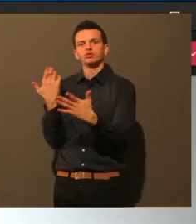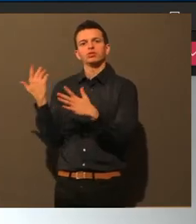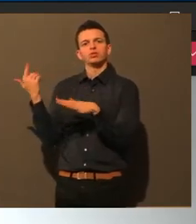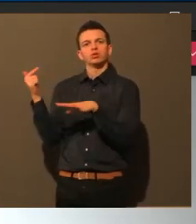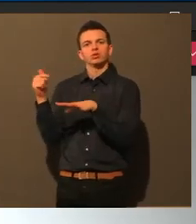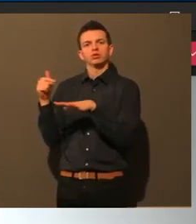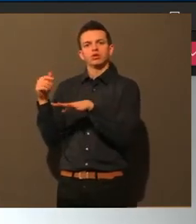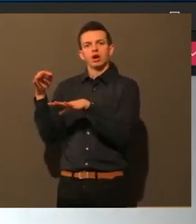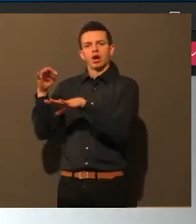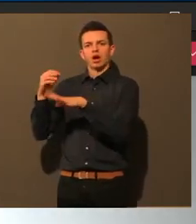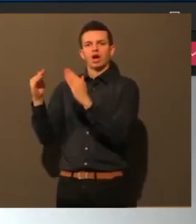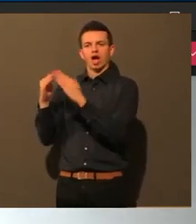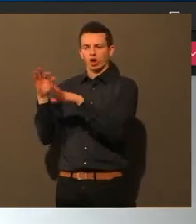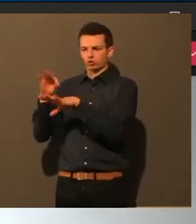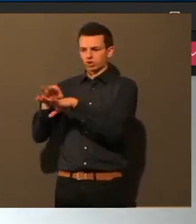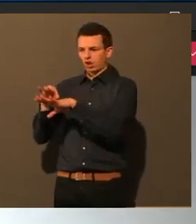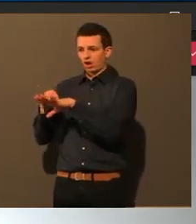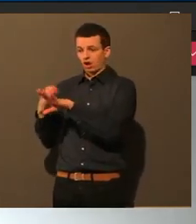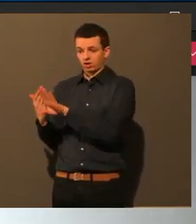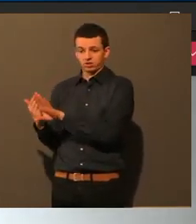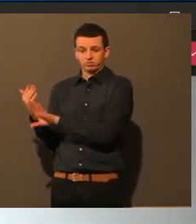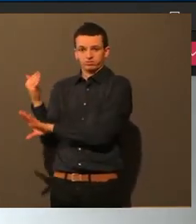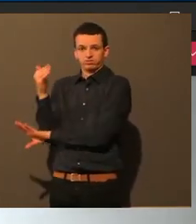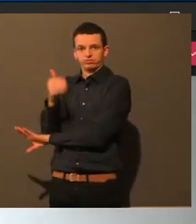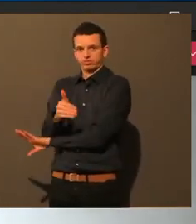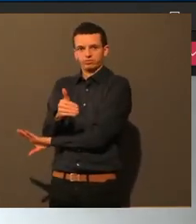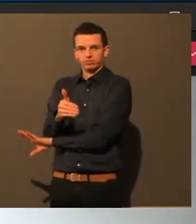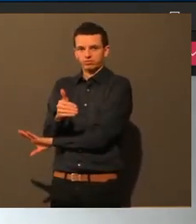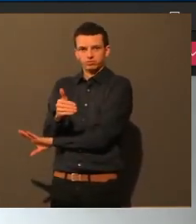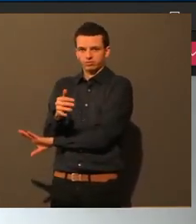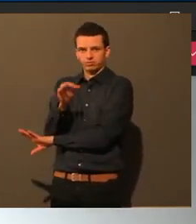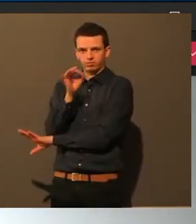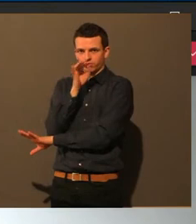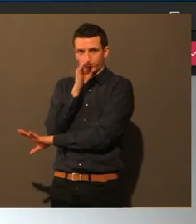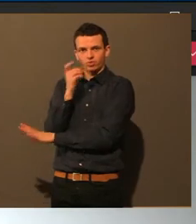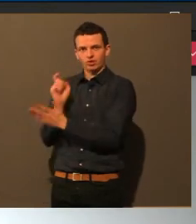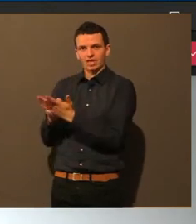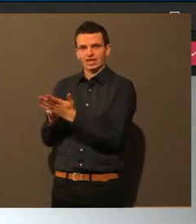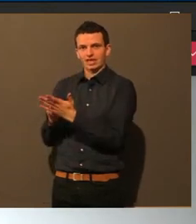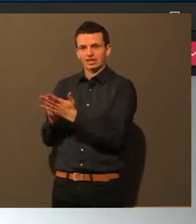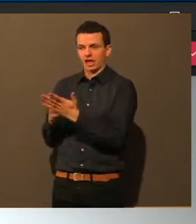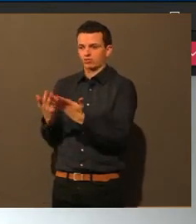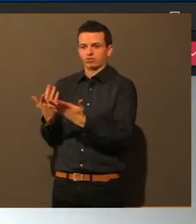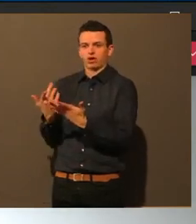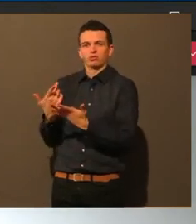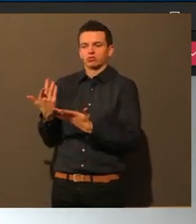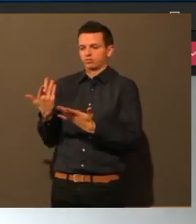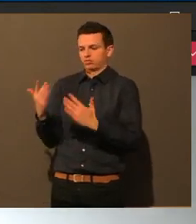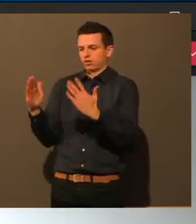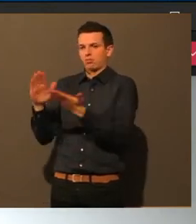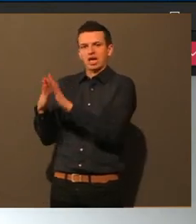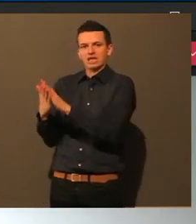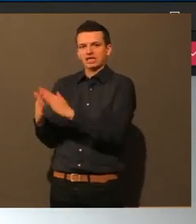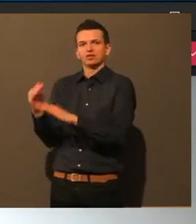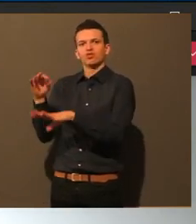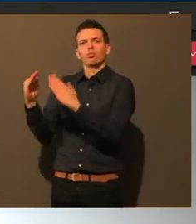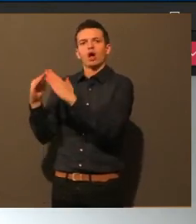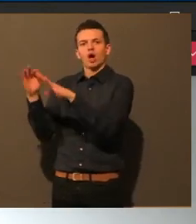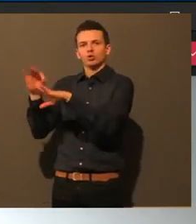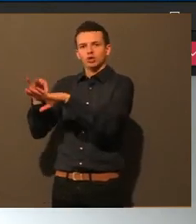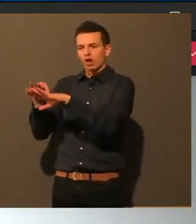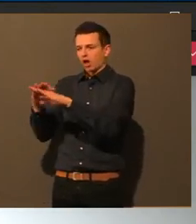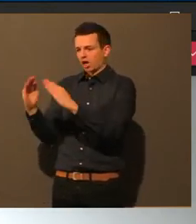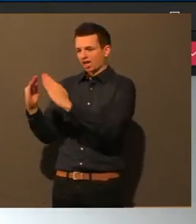möglichst keinen Kontakt haben wollten mit Corona-Infizierten, vor allem nicht in der eigenen Praxis. Insofern ist da die tatsächliche